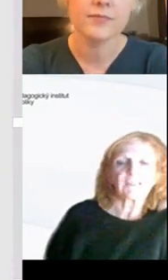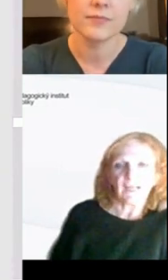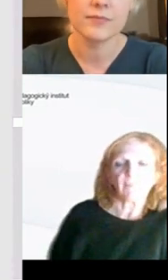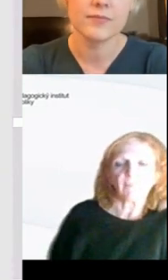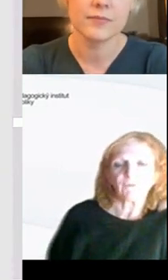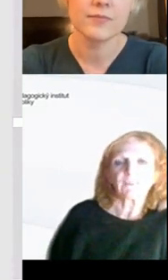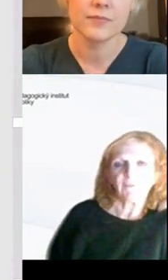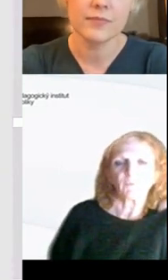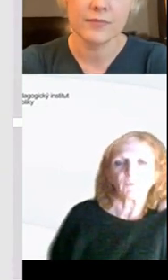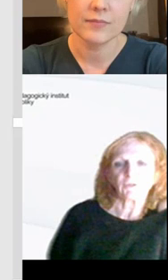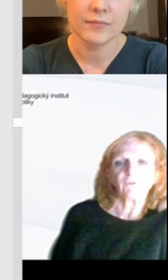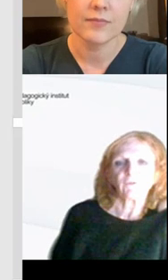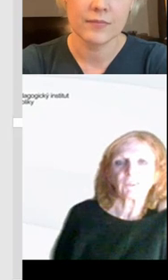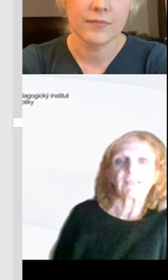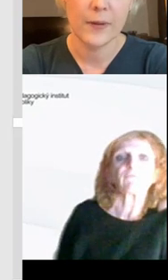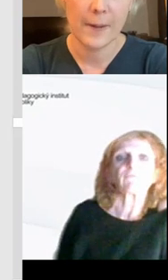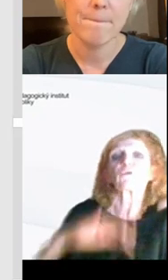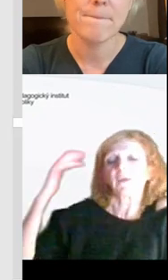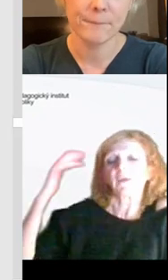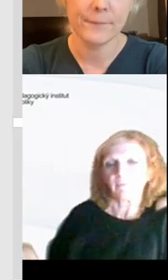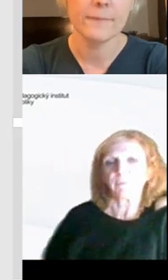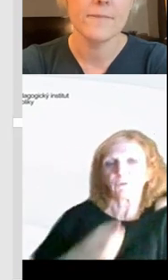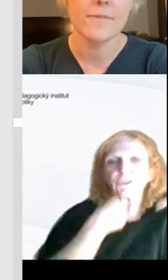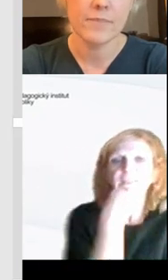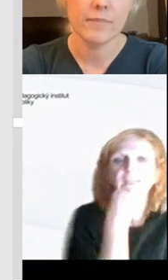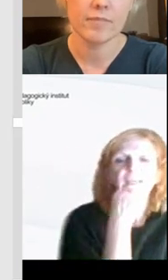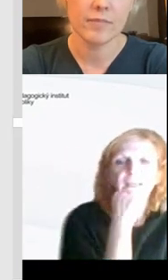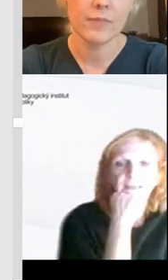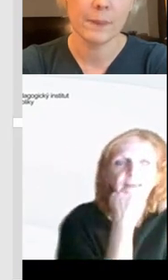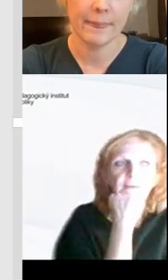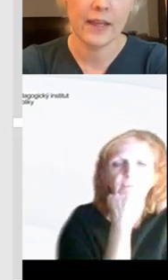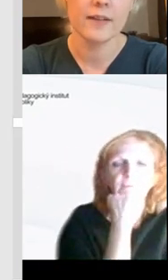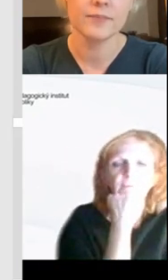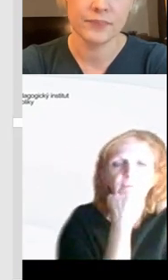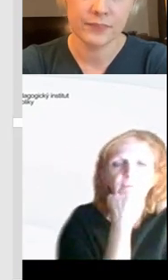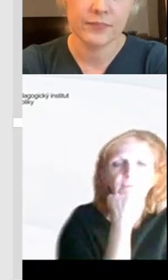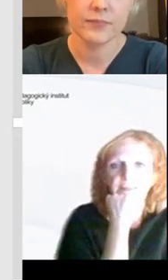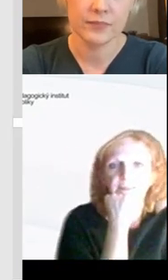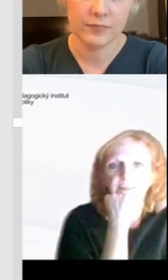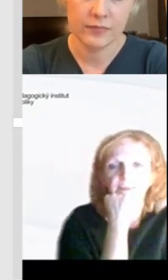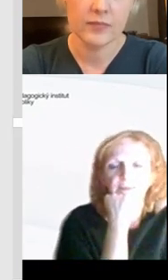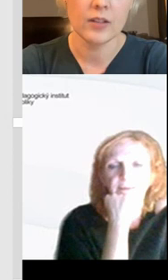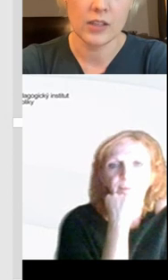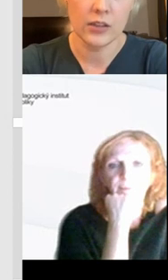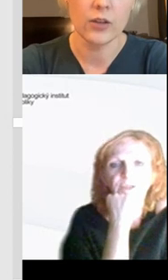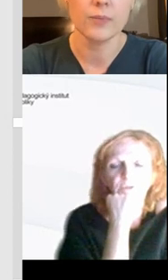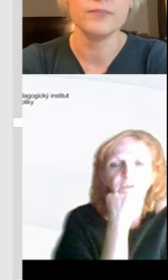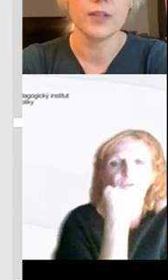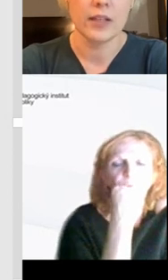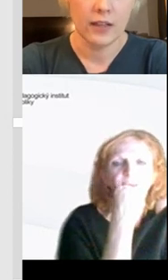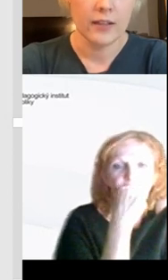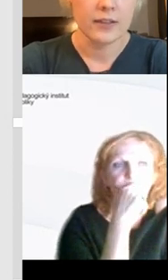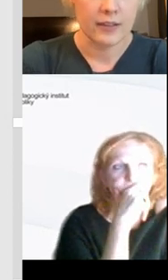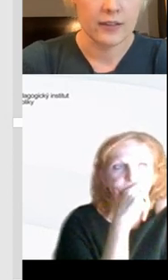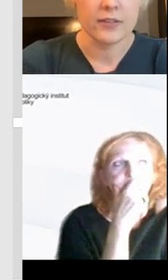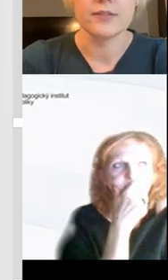jak si člověk sám rozvíjí své komunikační dovednosti v tom prostředí velkého sdílení napříče k